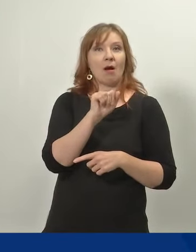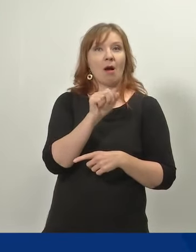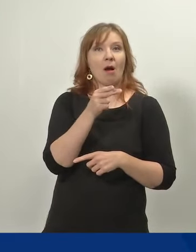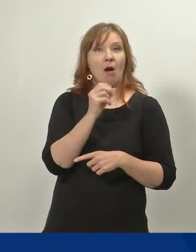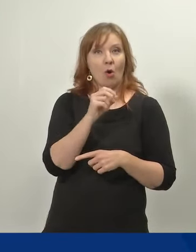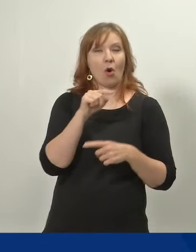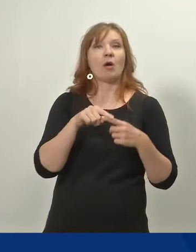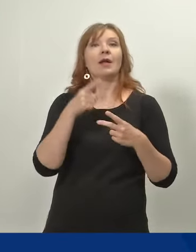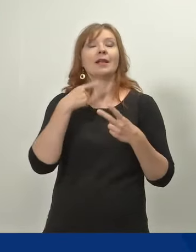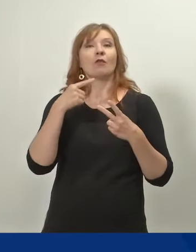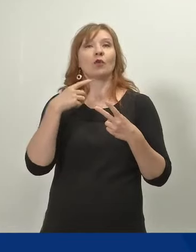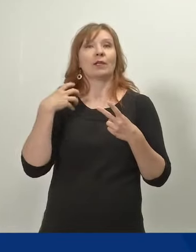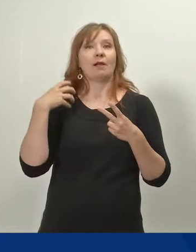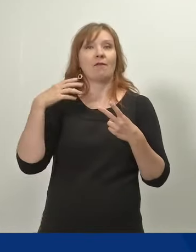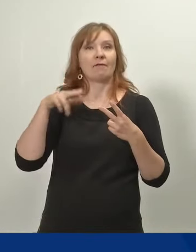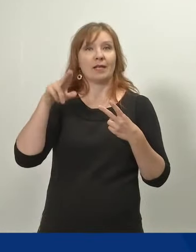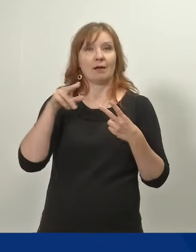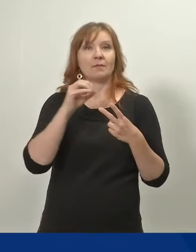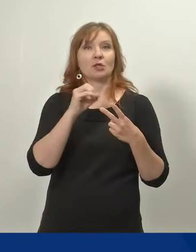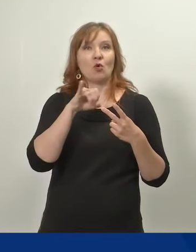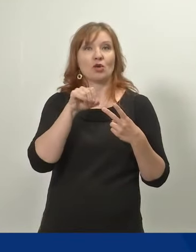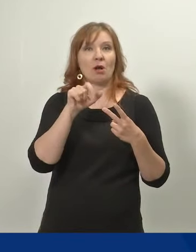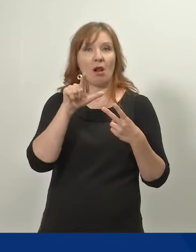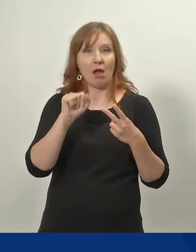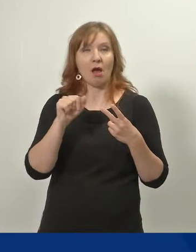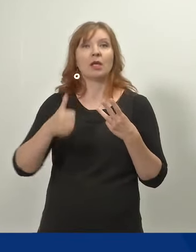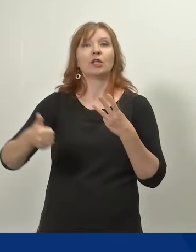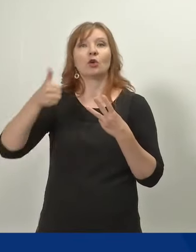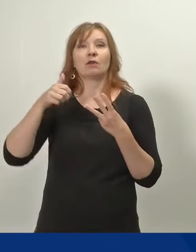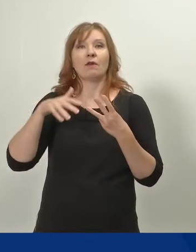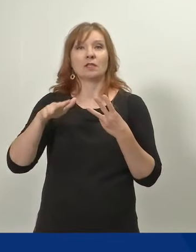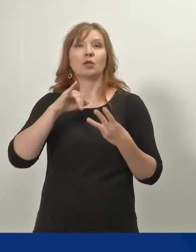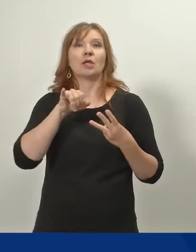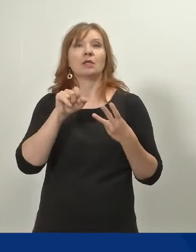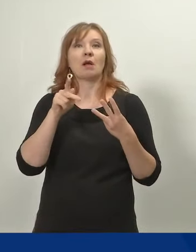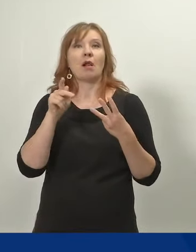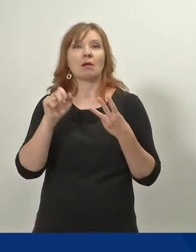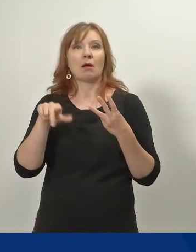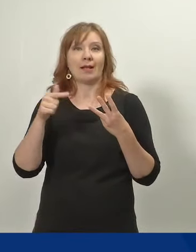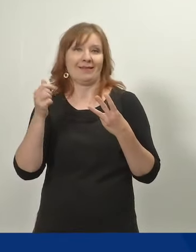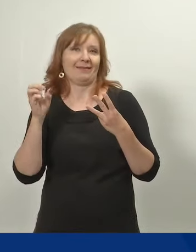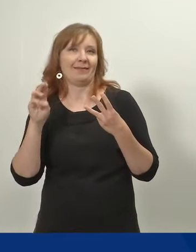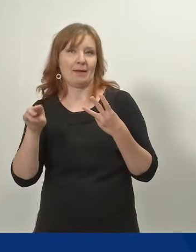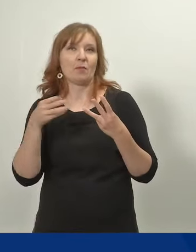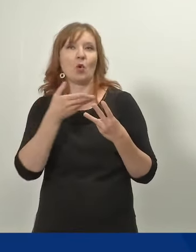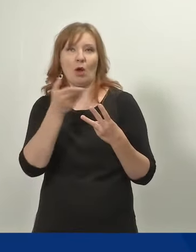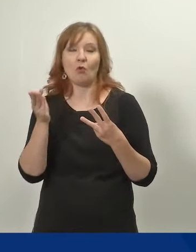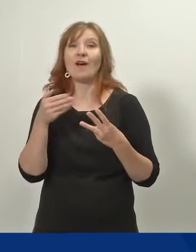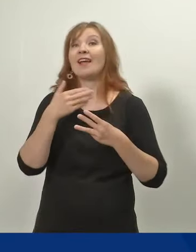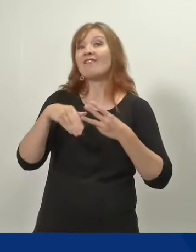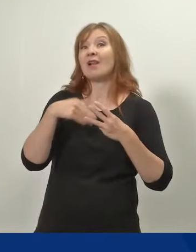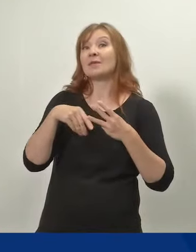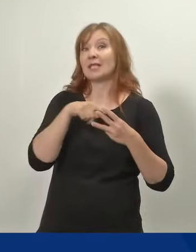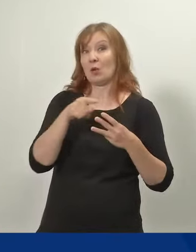neuvotteleva virkamies Eeva Ojala STM-stä ja johtava asiantuntija Seija Jalkanen työ- elinkeinoministeriöstä. Olkaa hyvä.